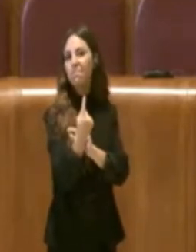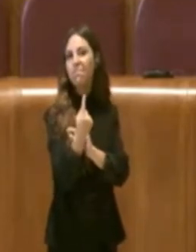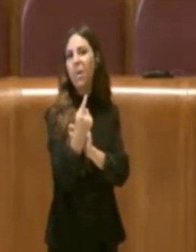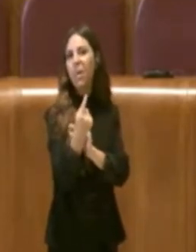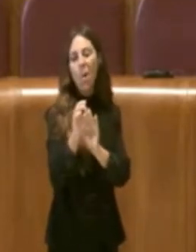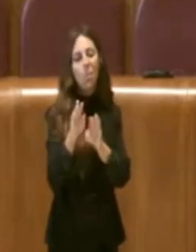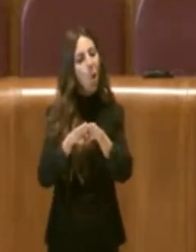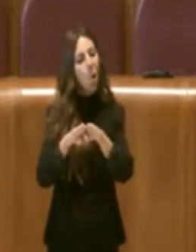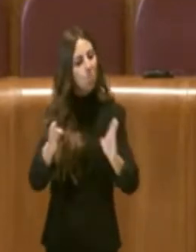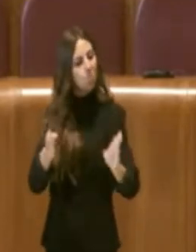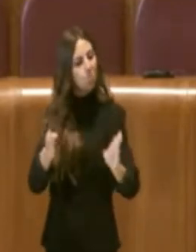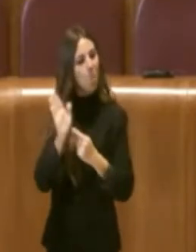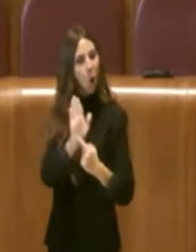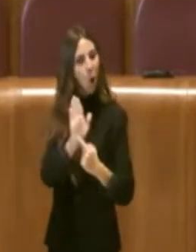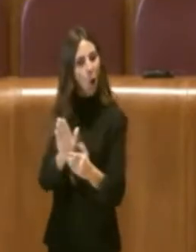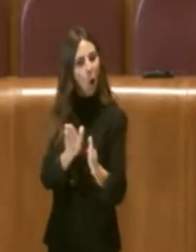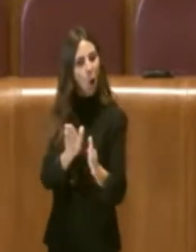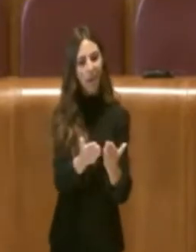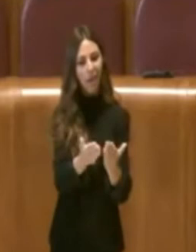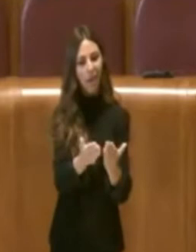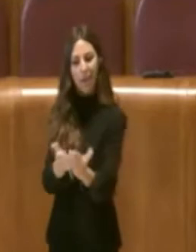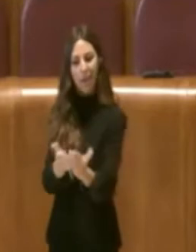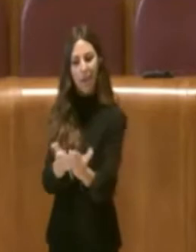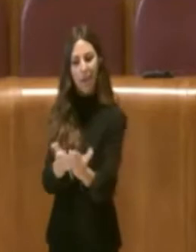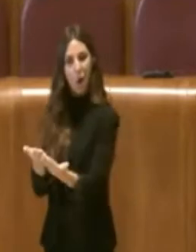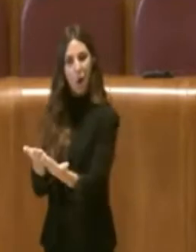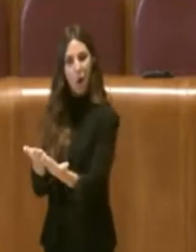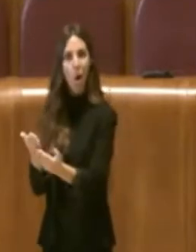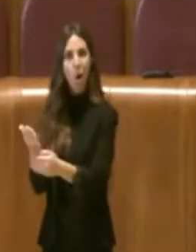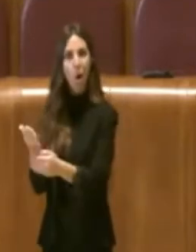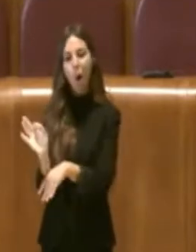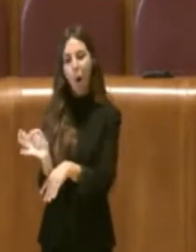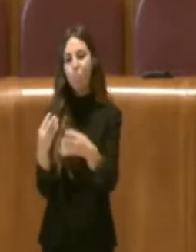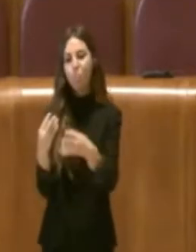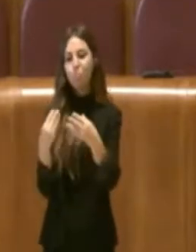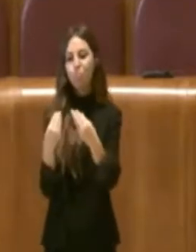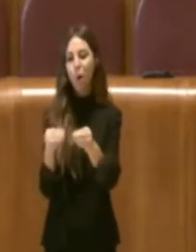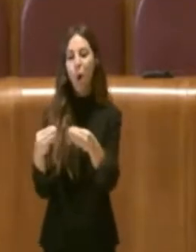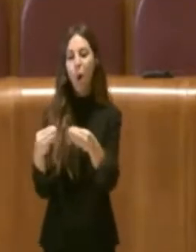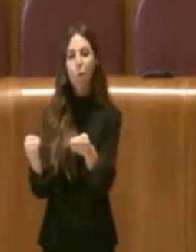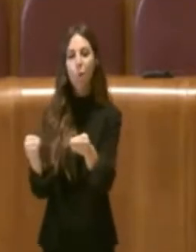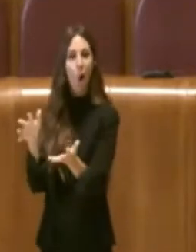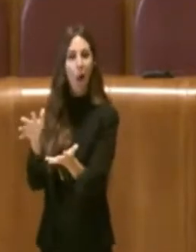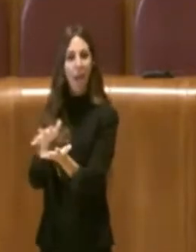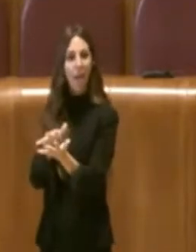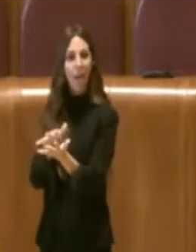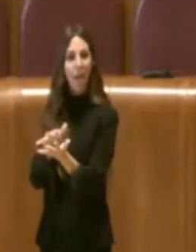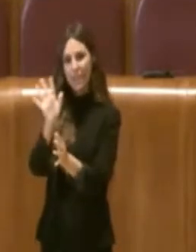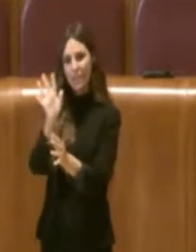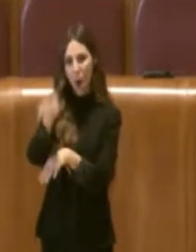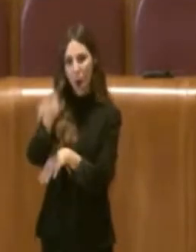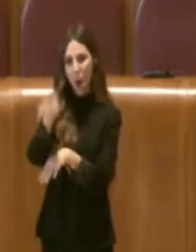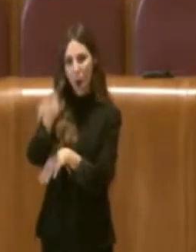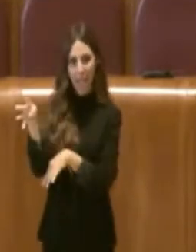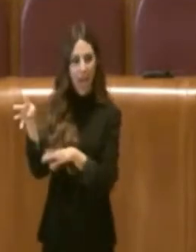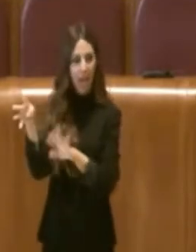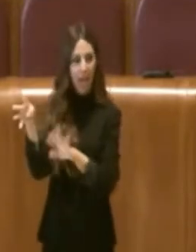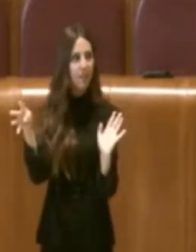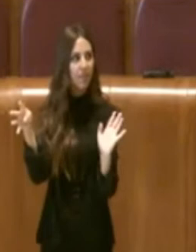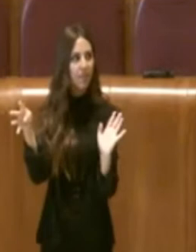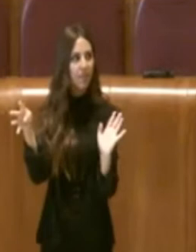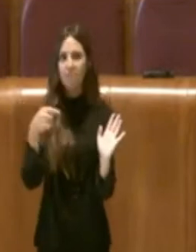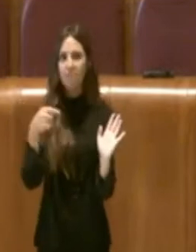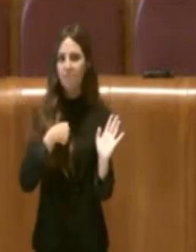espositivi e altri prodotti editoriali come i calendari quindi